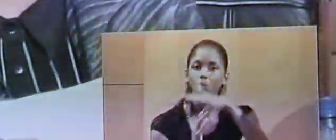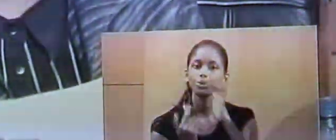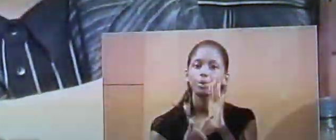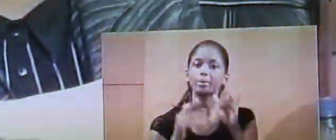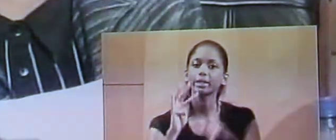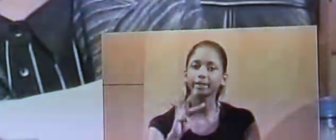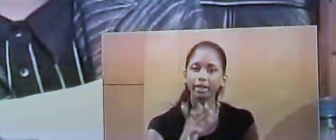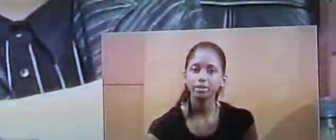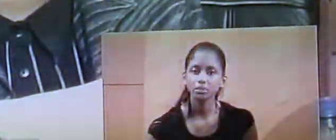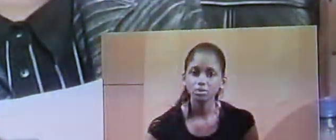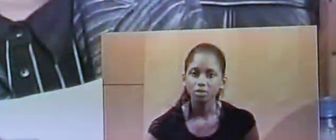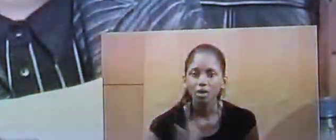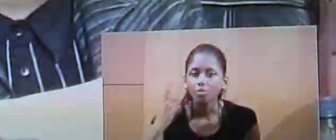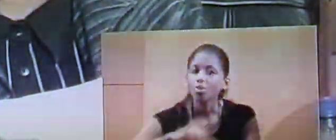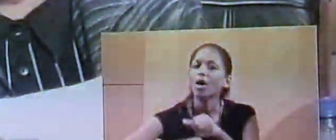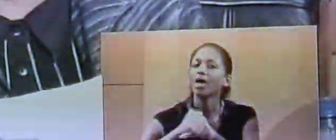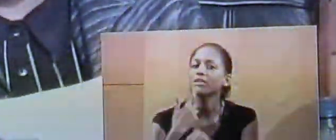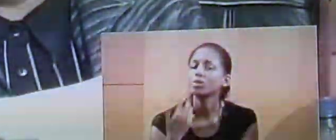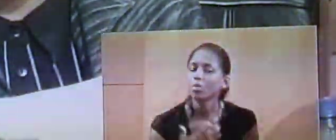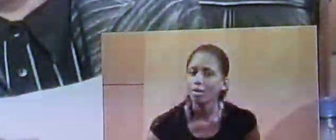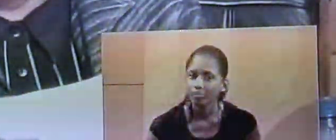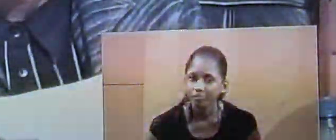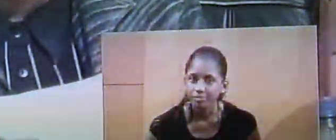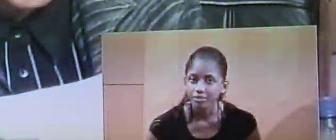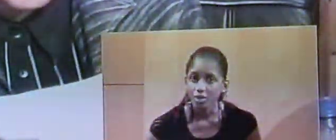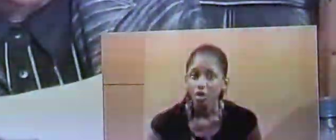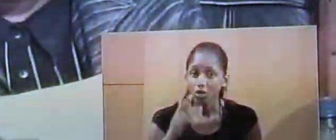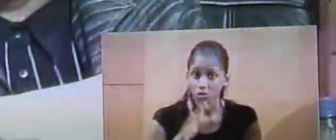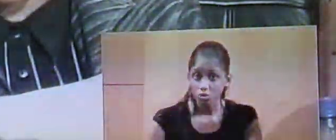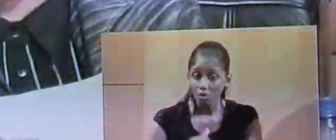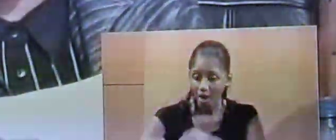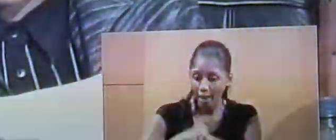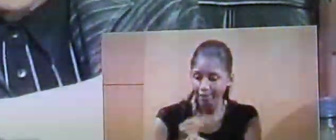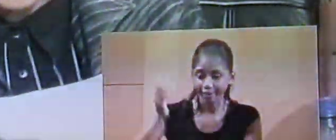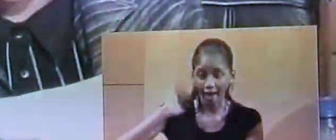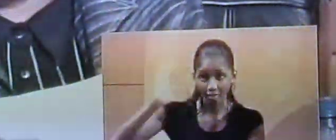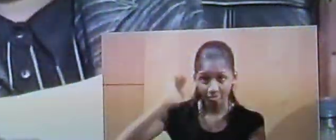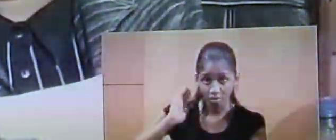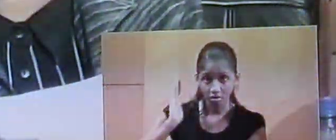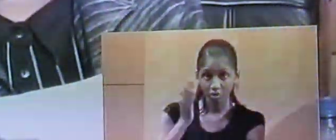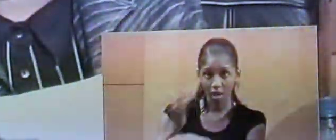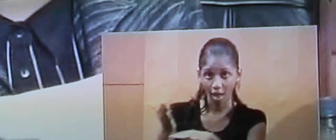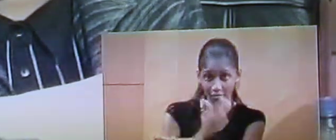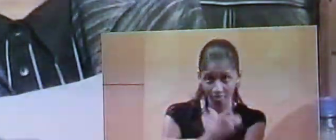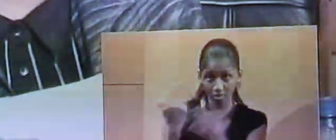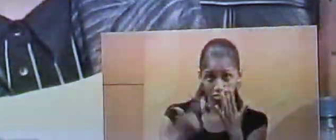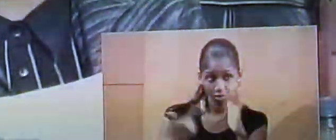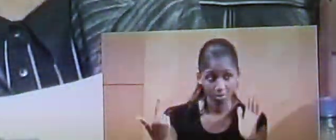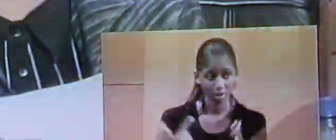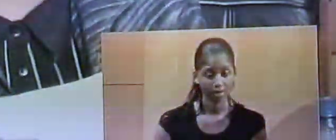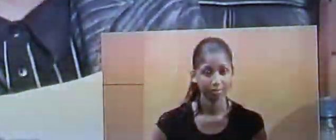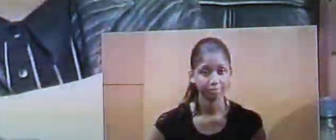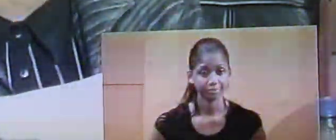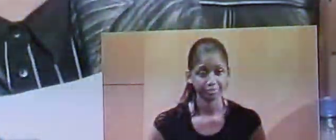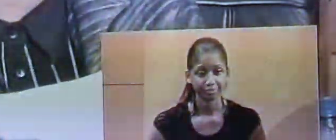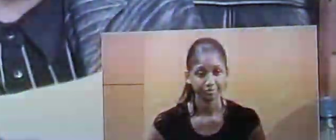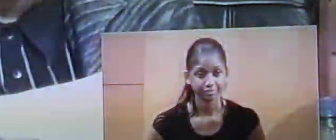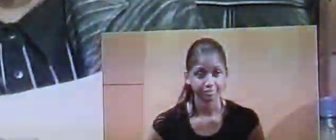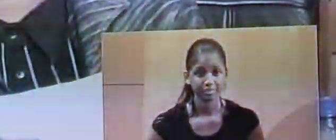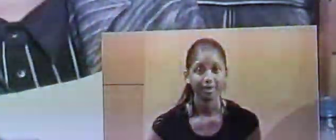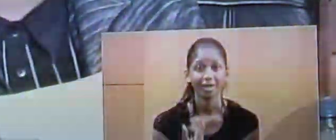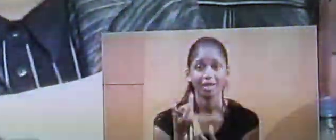il porte sur quelles années? Il porte sur les années antérieures à 2000. Et ce qui y est